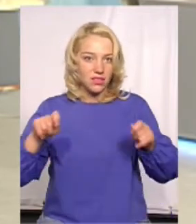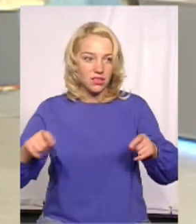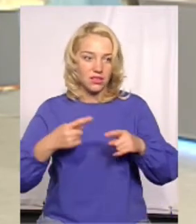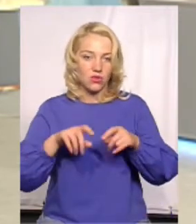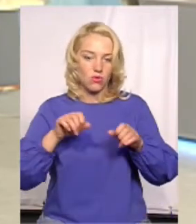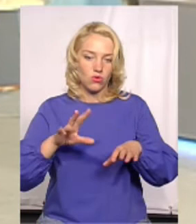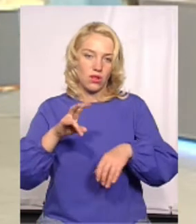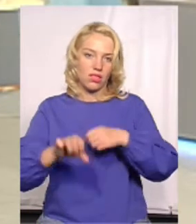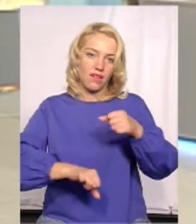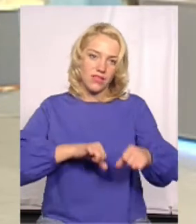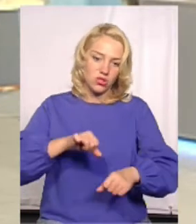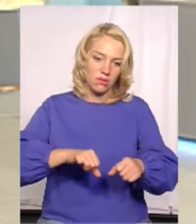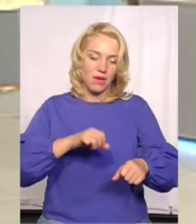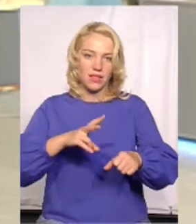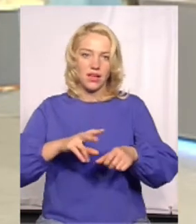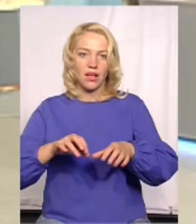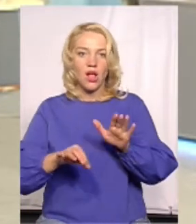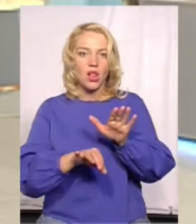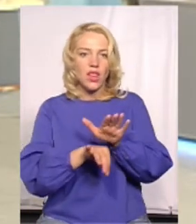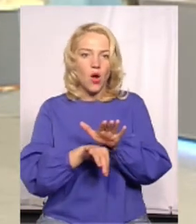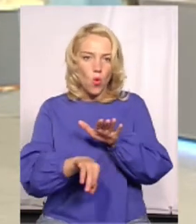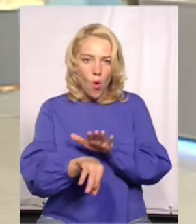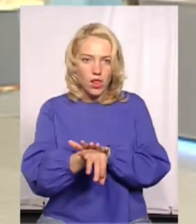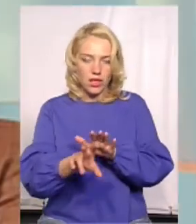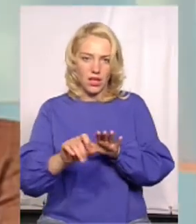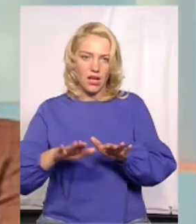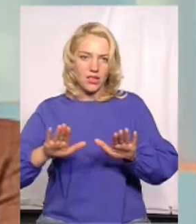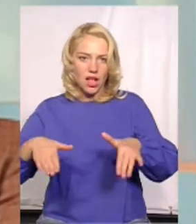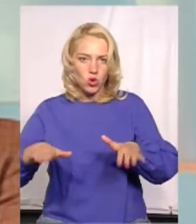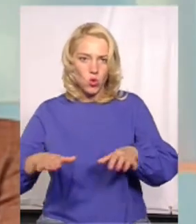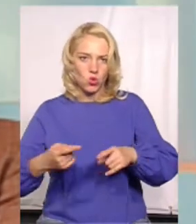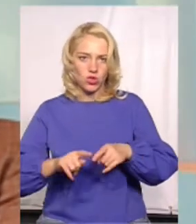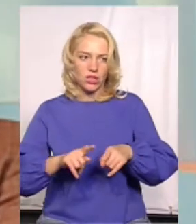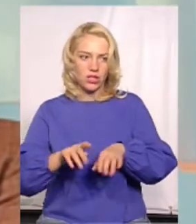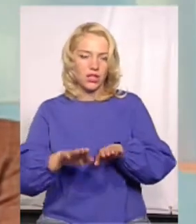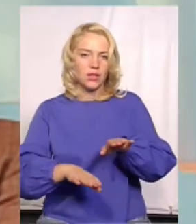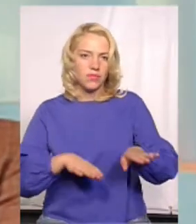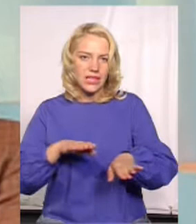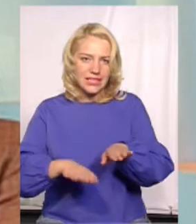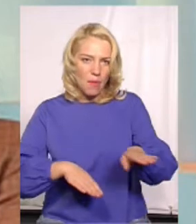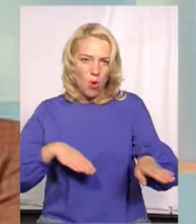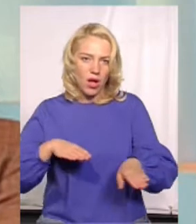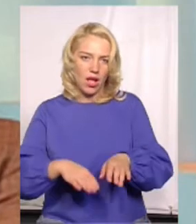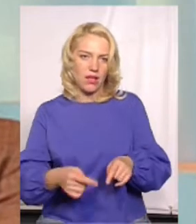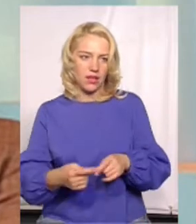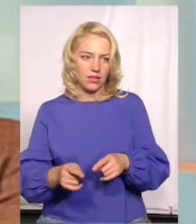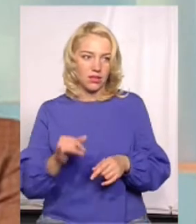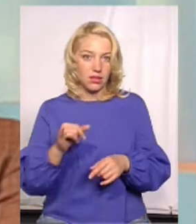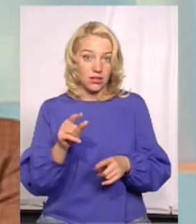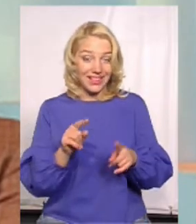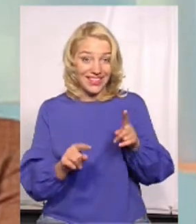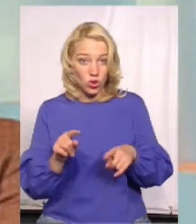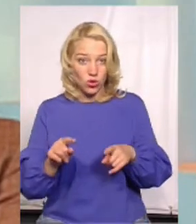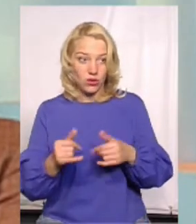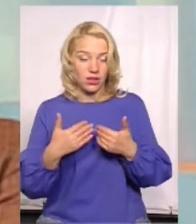можна кататись на велосипедах, на роликах, на тих самих дошках. Зараз дітлахів вже осідлали, самокати на них ганяють. Інколи